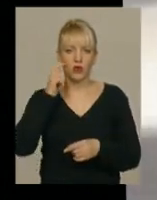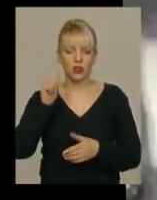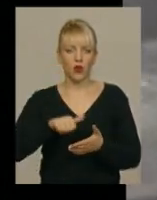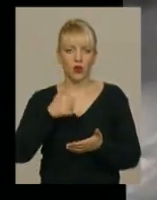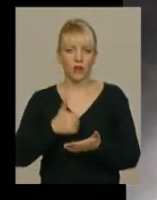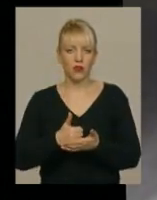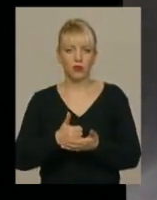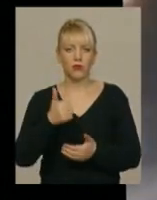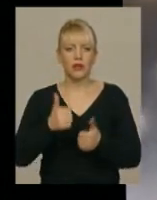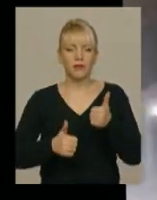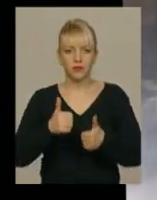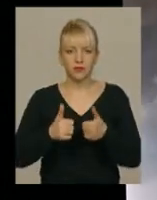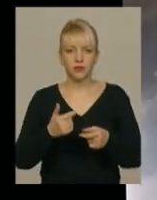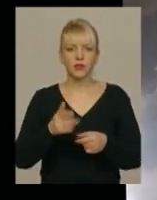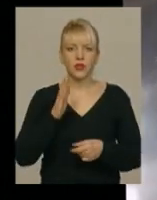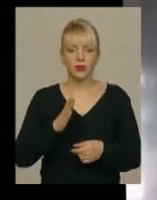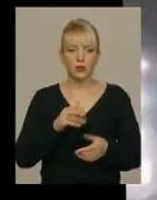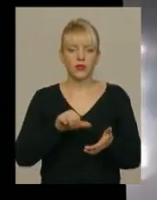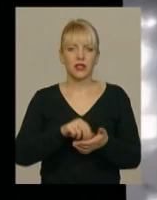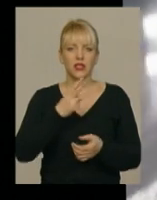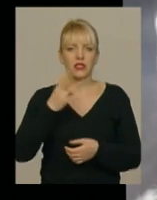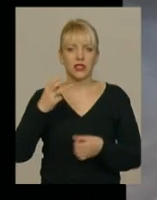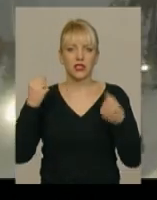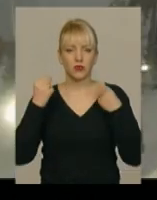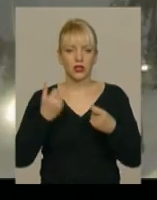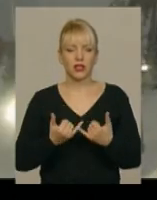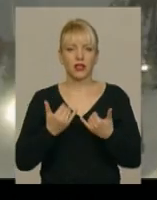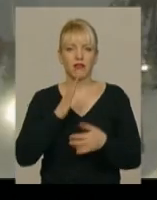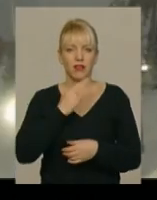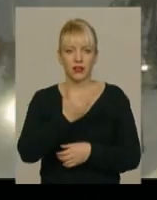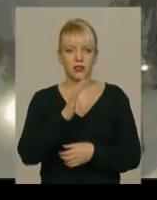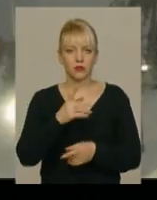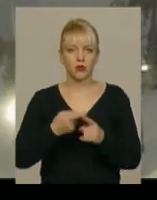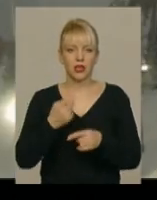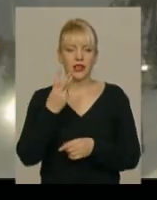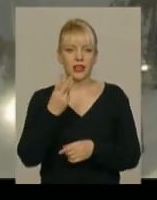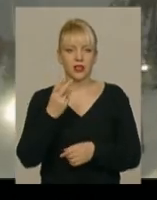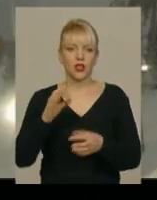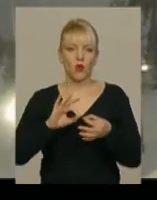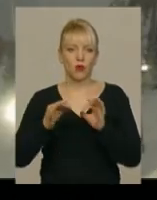чотириріччя представлять 33 спортсмени. Для Ольги Полюк це будуть треті Олімпійські ігри.